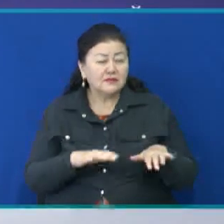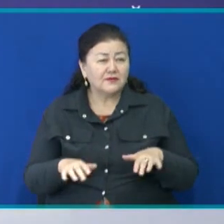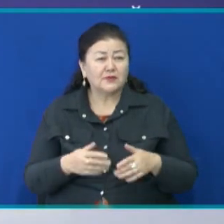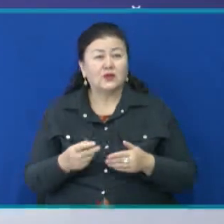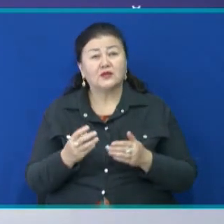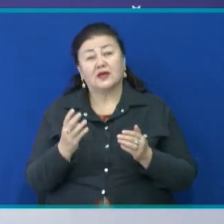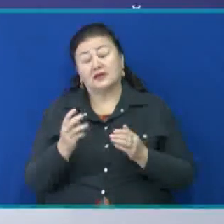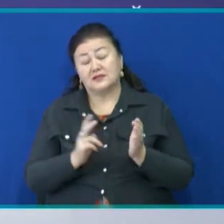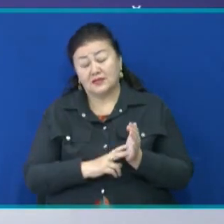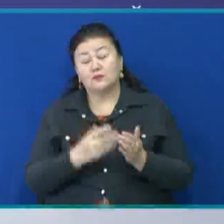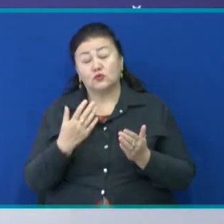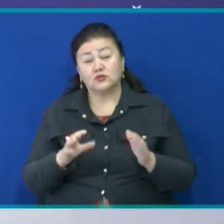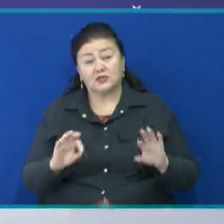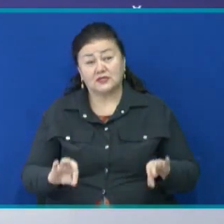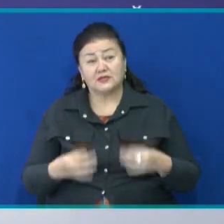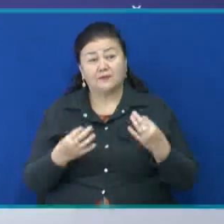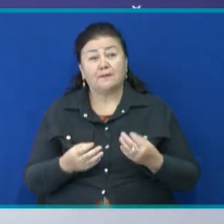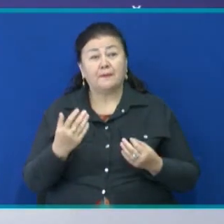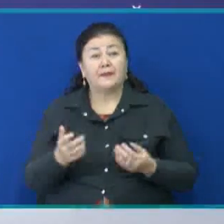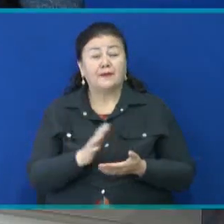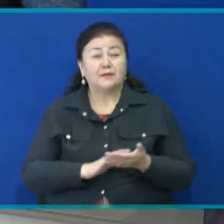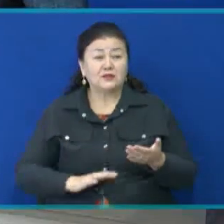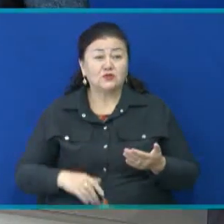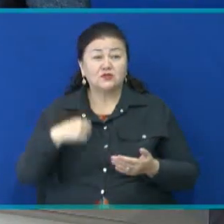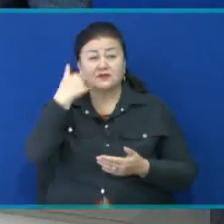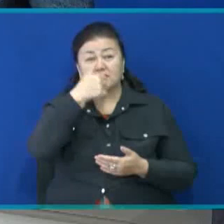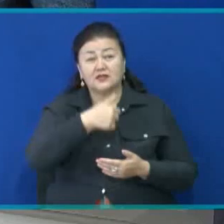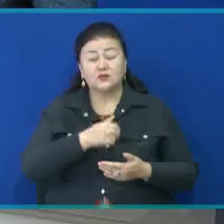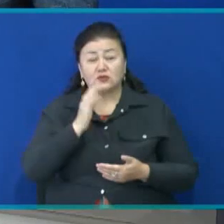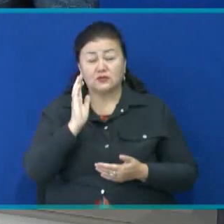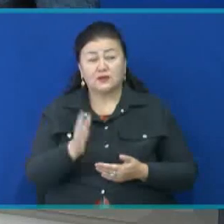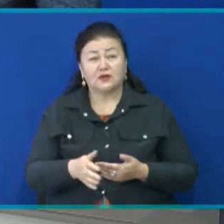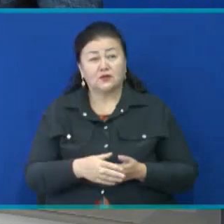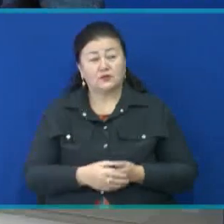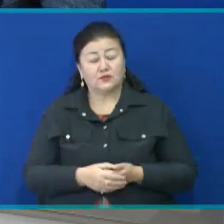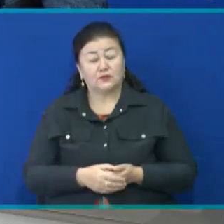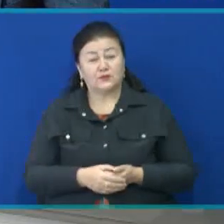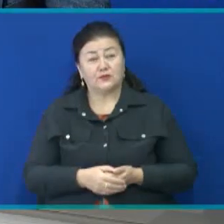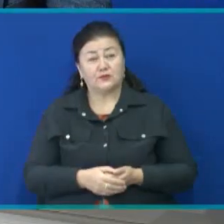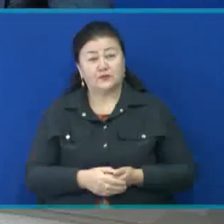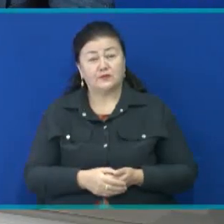поддержкой работников сельского хозяйства, будет продолжен в следующем году и охватит все районы нашей области.